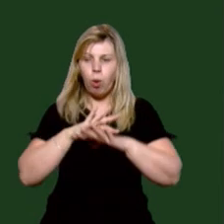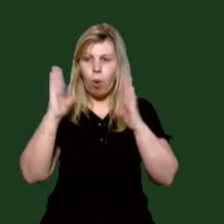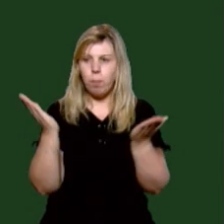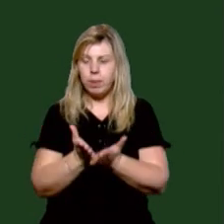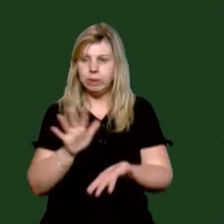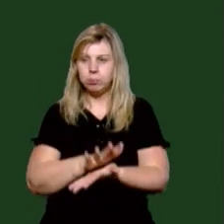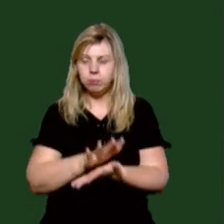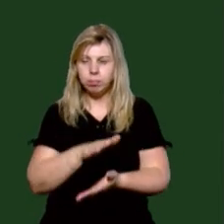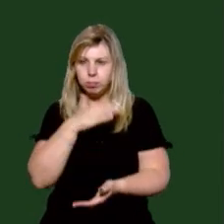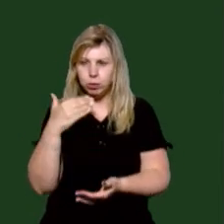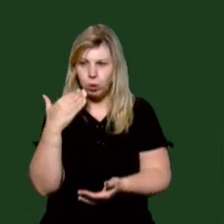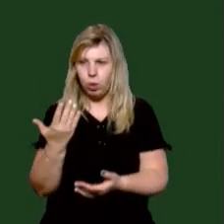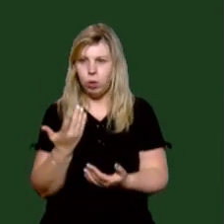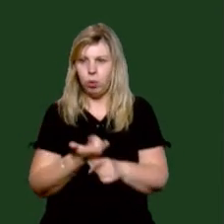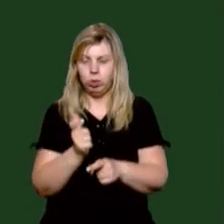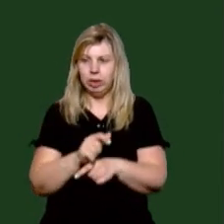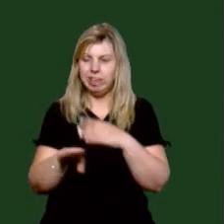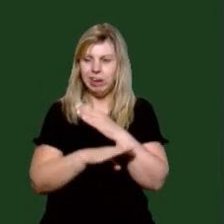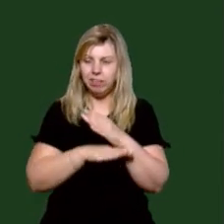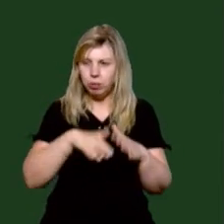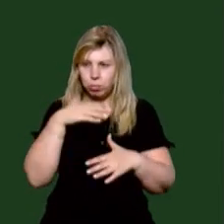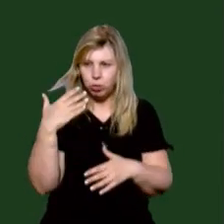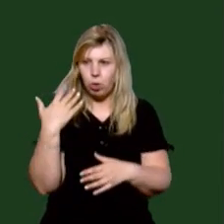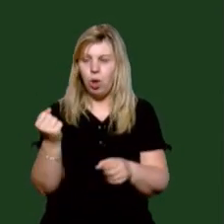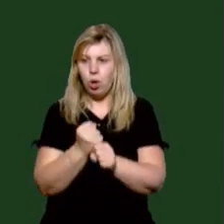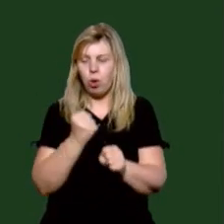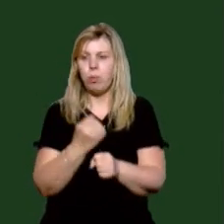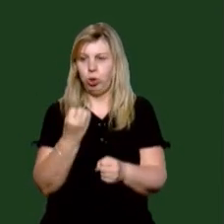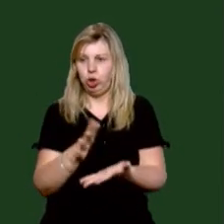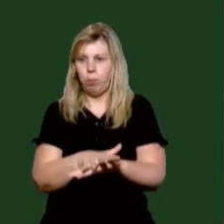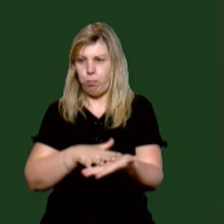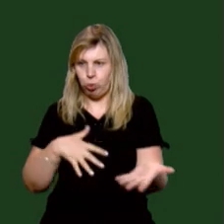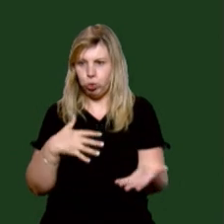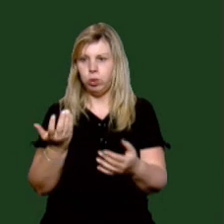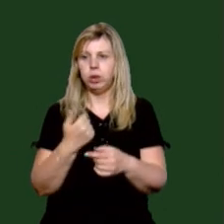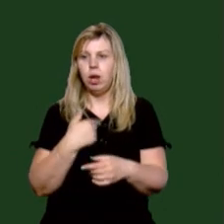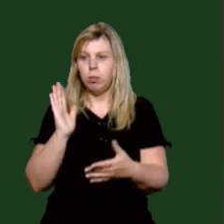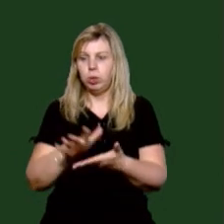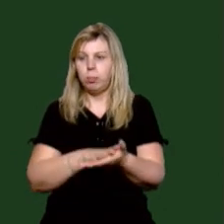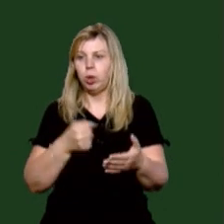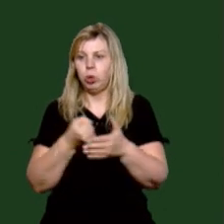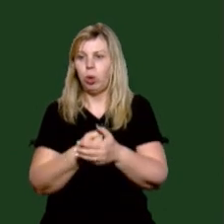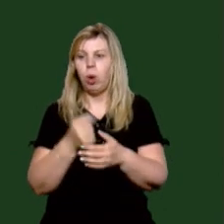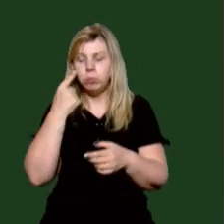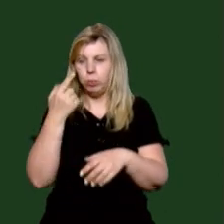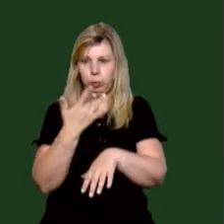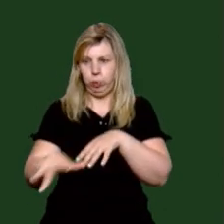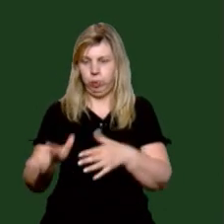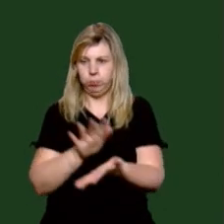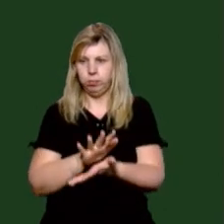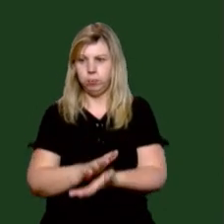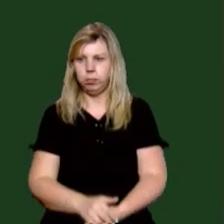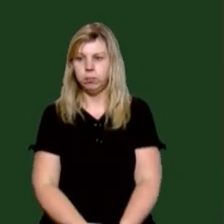місця, різного роду деревини. Роботи тривають і будуть тривати до повної ліквідації.